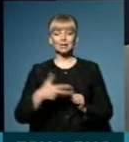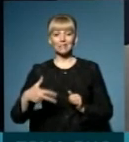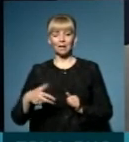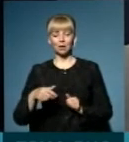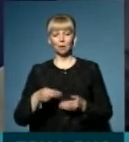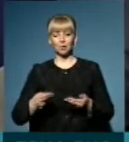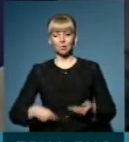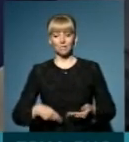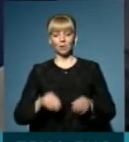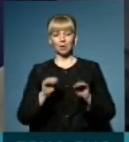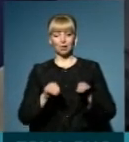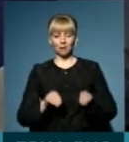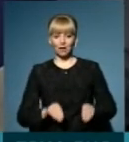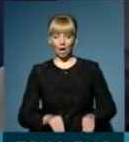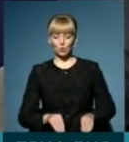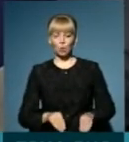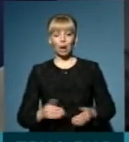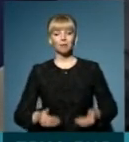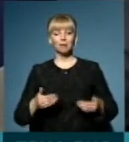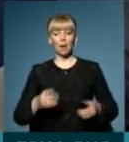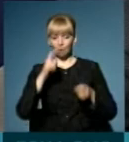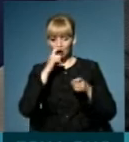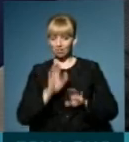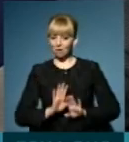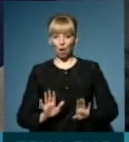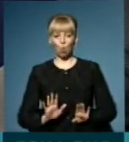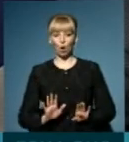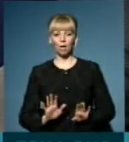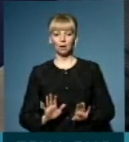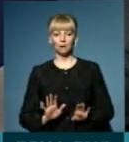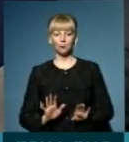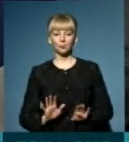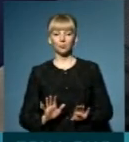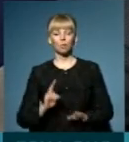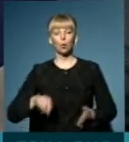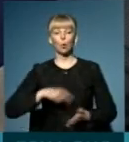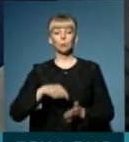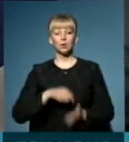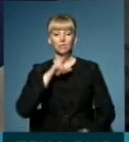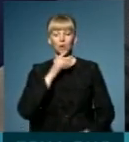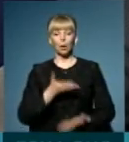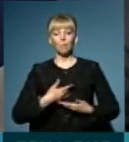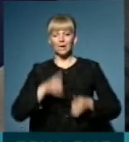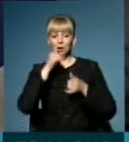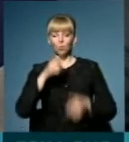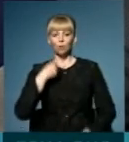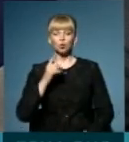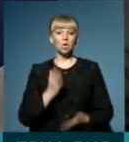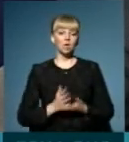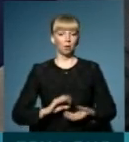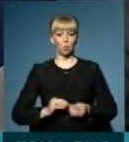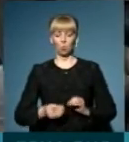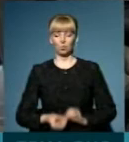підписав декларацію, тобто, темпи непогані, і по місту Чернівці ми не можемо говорити, що є якісь